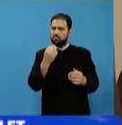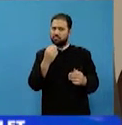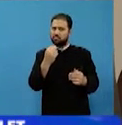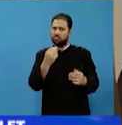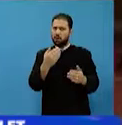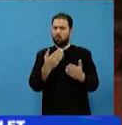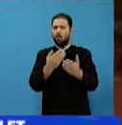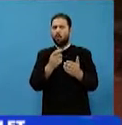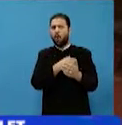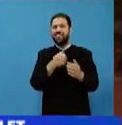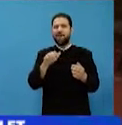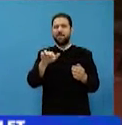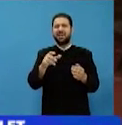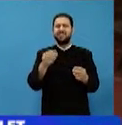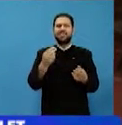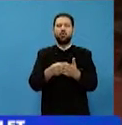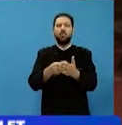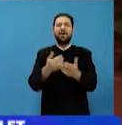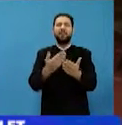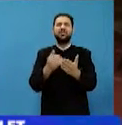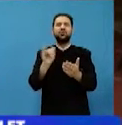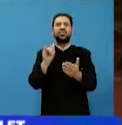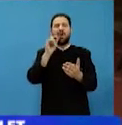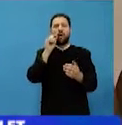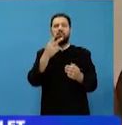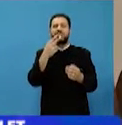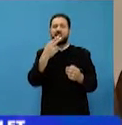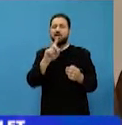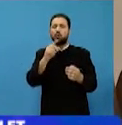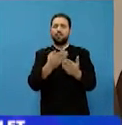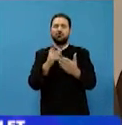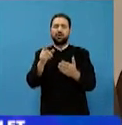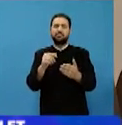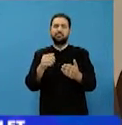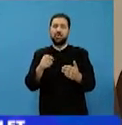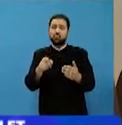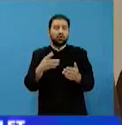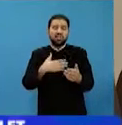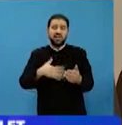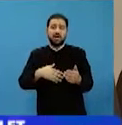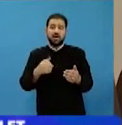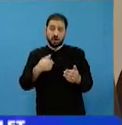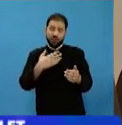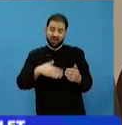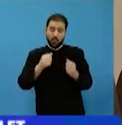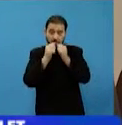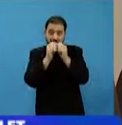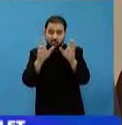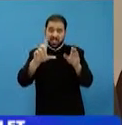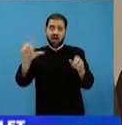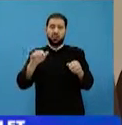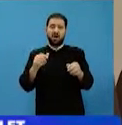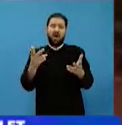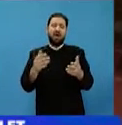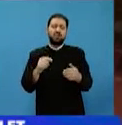țigări pentru cineva. Sfântul Paisie întreabă mai departe, și ce dorești? Vreau binecuvântarea lui, spune băiețelul. Aia e binecuvântarea